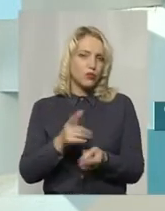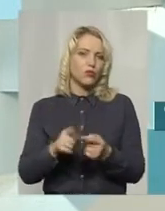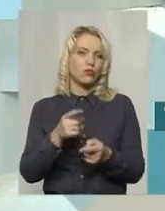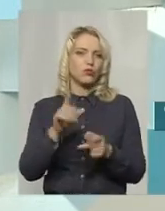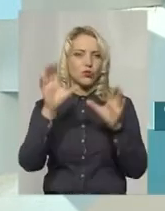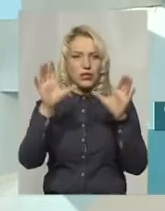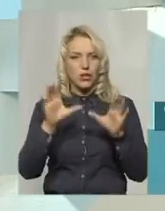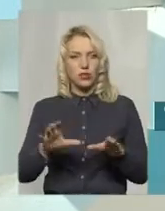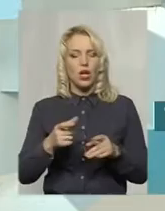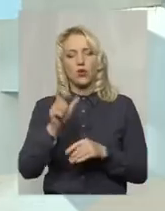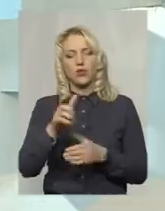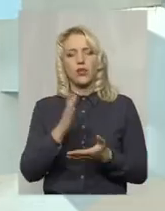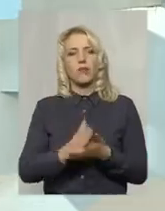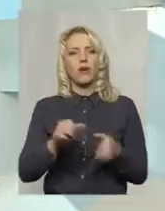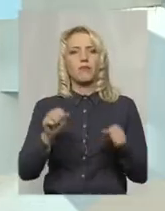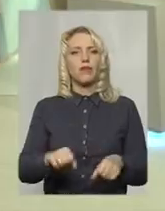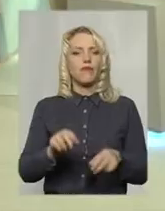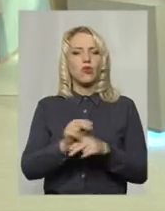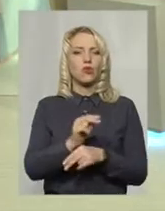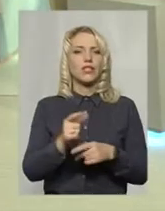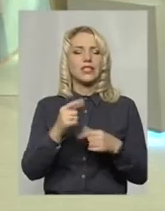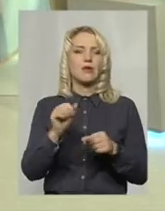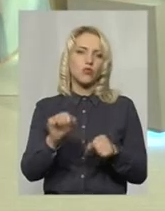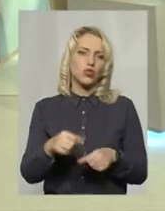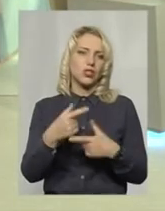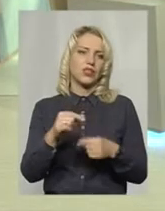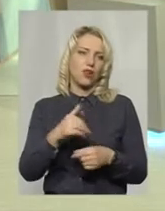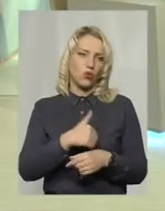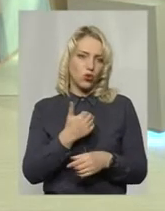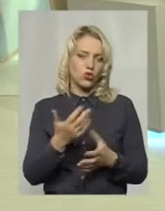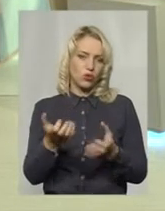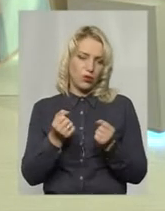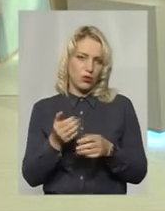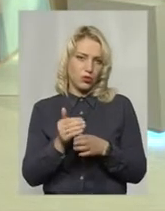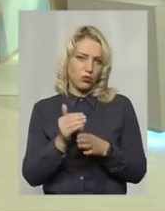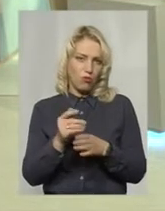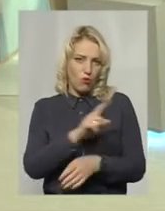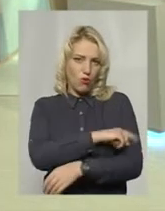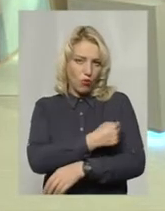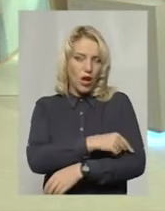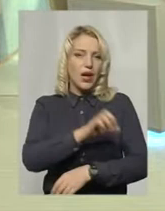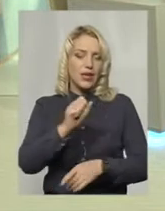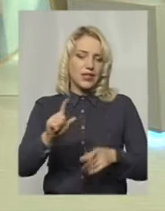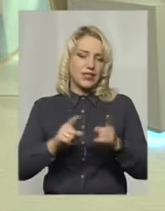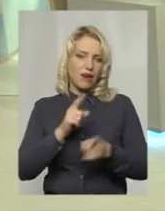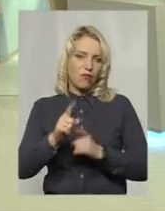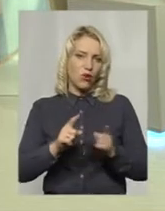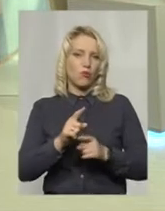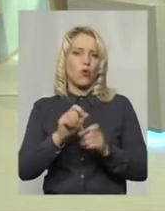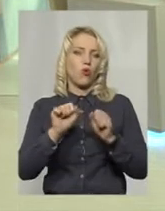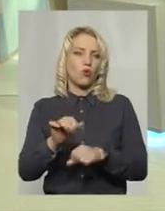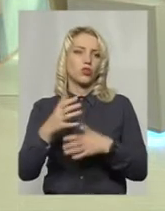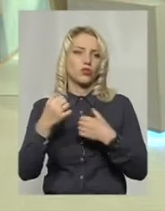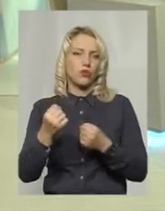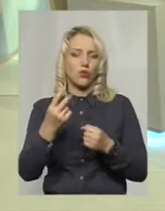за Конституцією люди не мають отримати допомогу там, де вона може її, де вона хоче її отримати. А по-друге, з реформою охорони здоров'я,